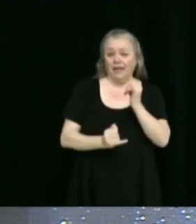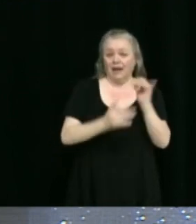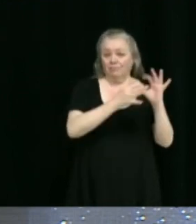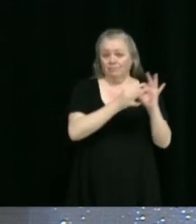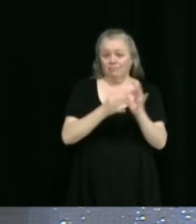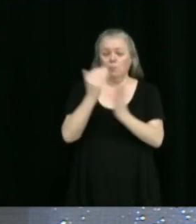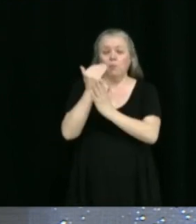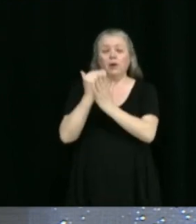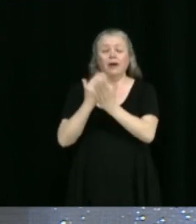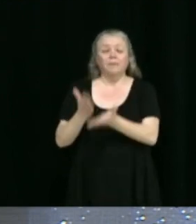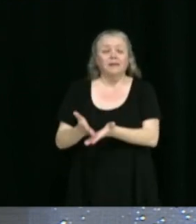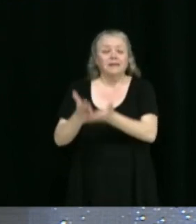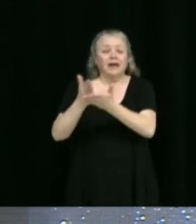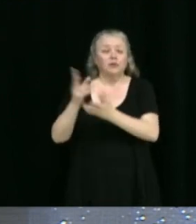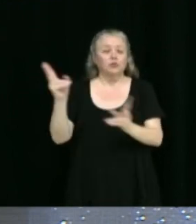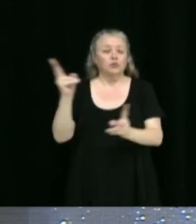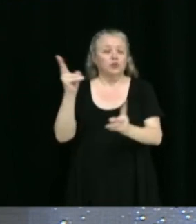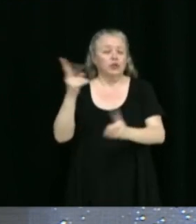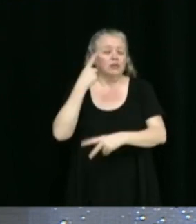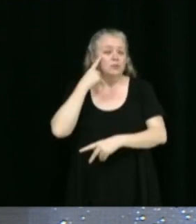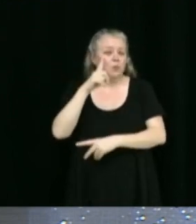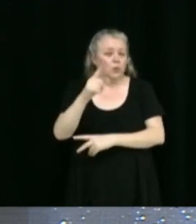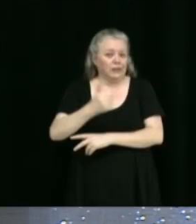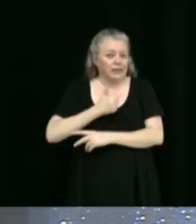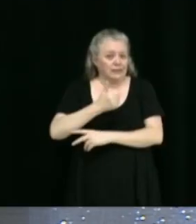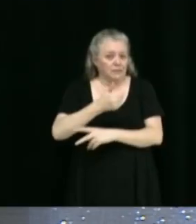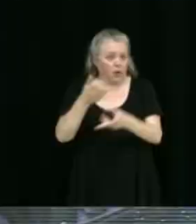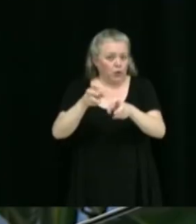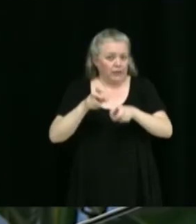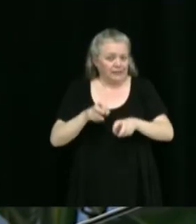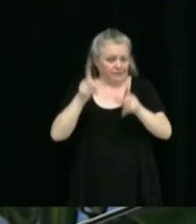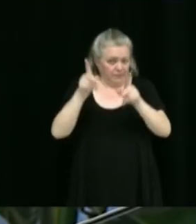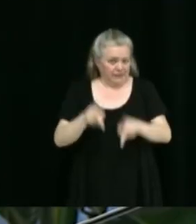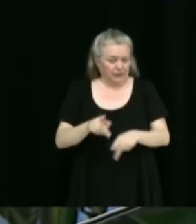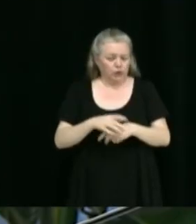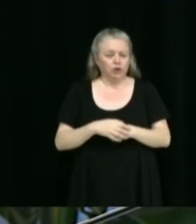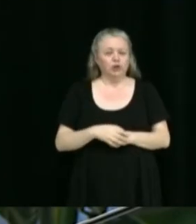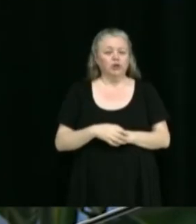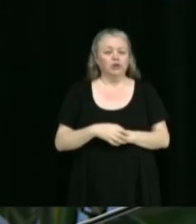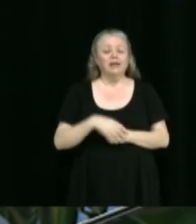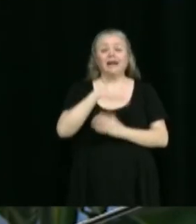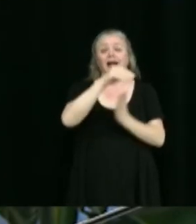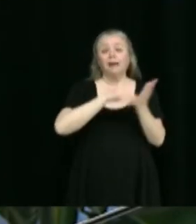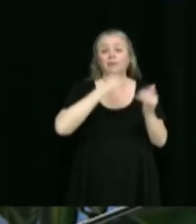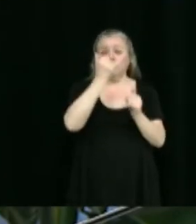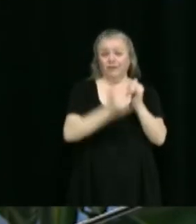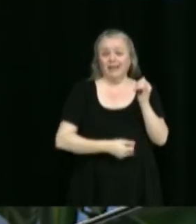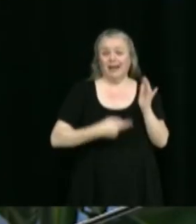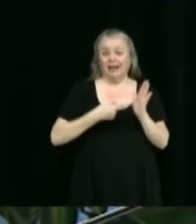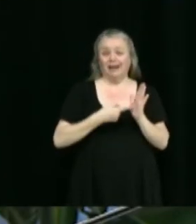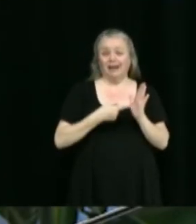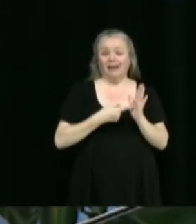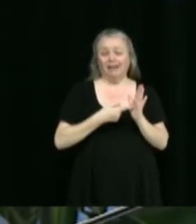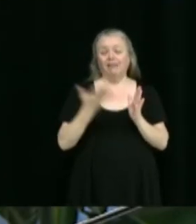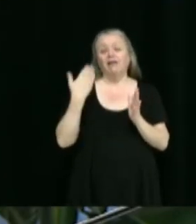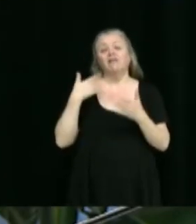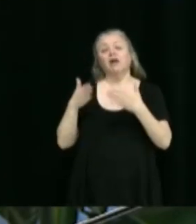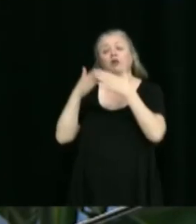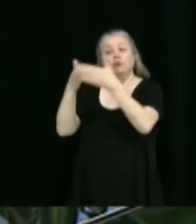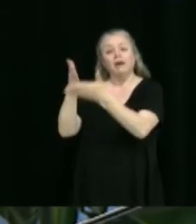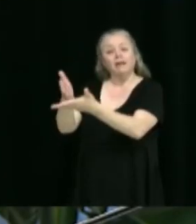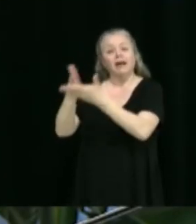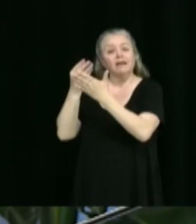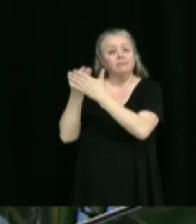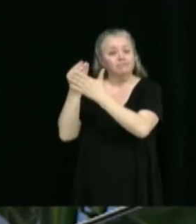d'aide d'urgence pour le transport collectif des personnes. Donc, il y lieu d'approuver le rapport final transmis dans le cadre de cette demande d'aide financière